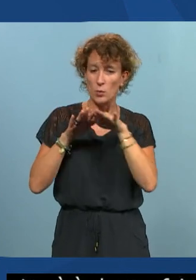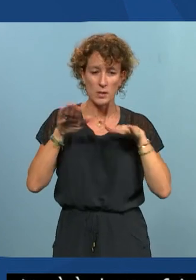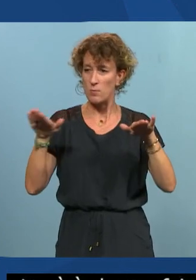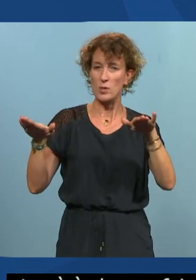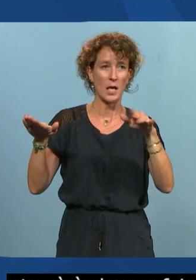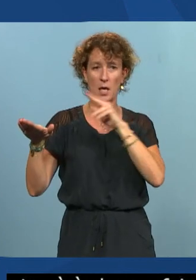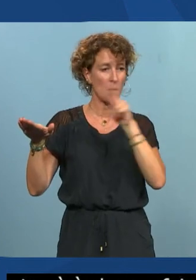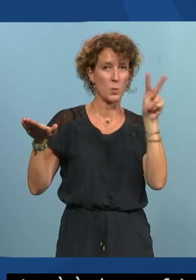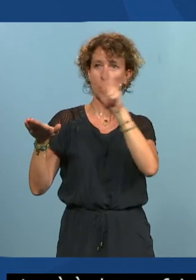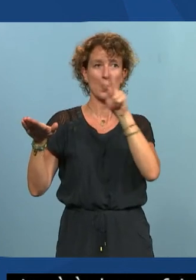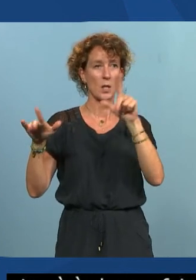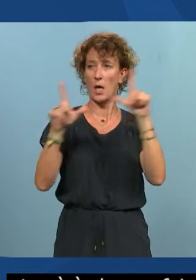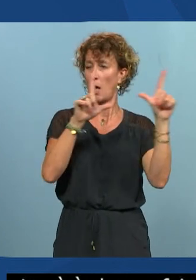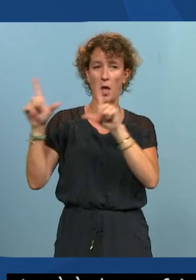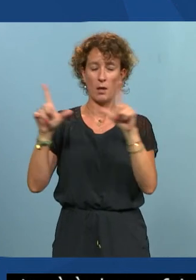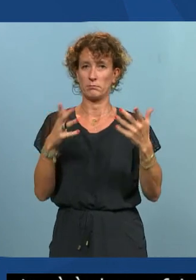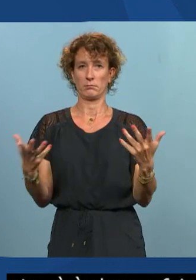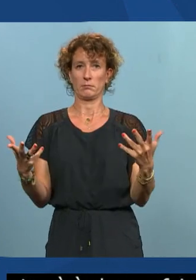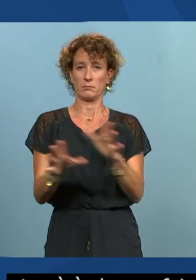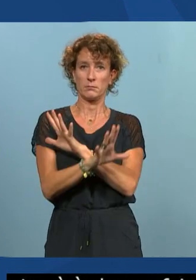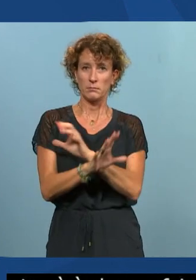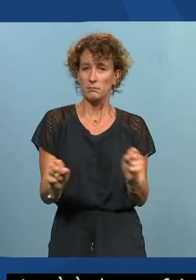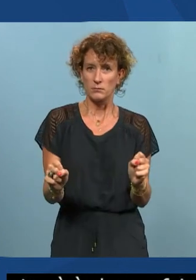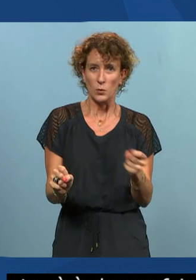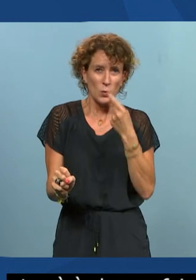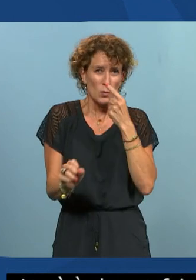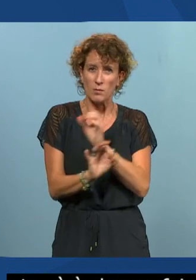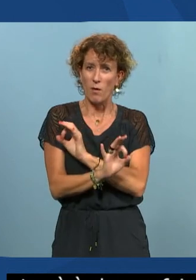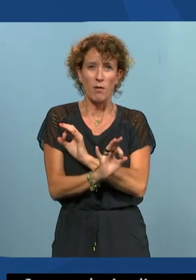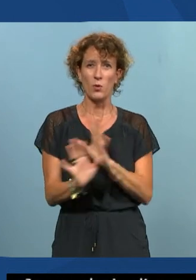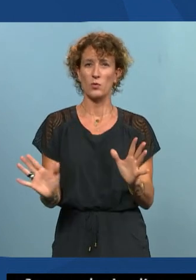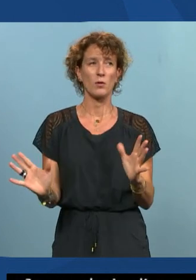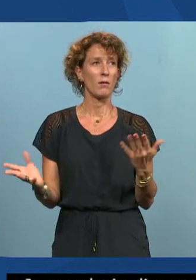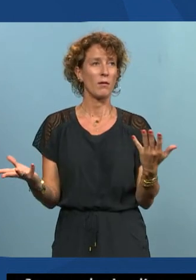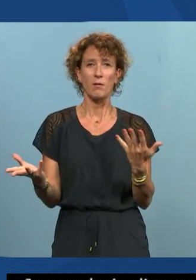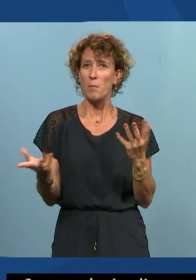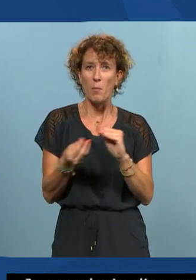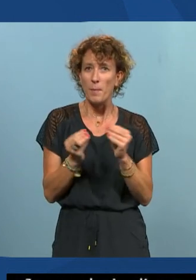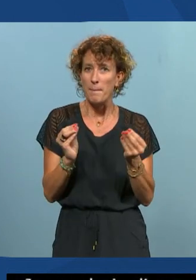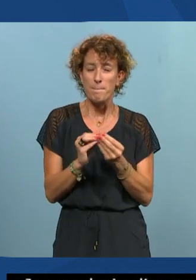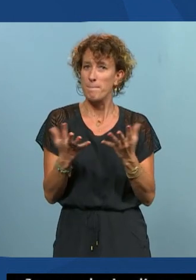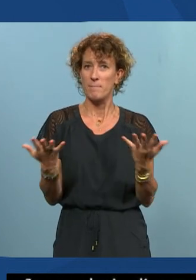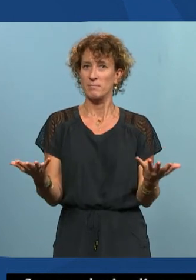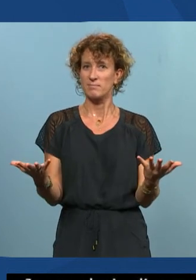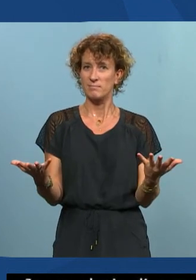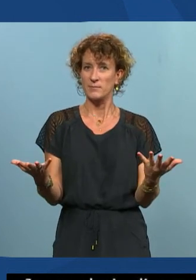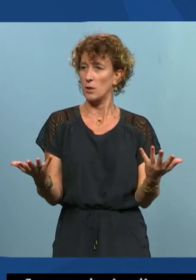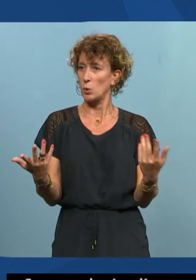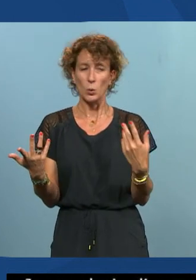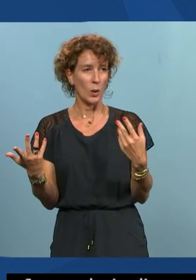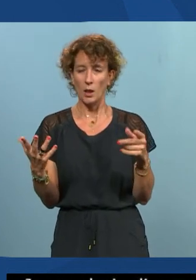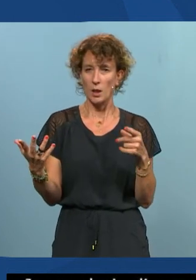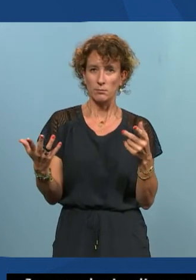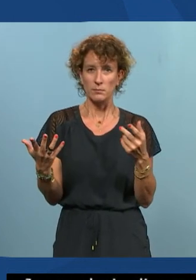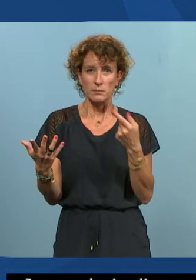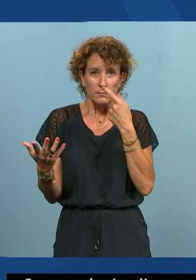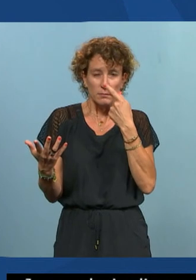c'est on sent aucune une problématique de différent de quoi que ce soit